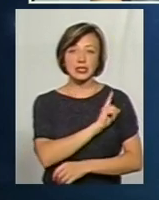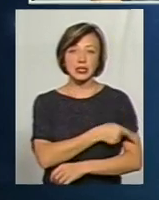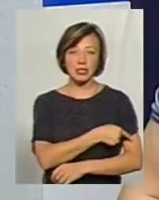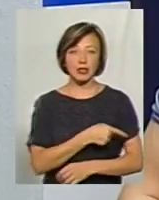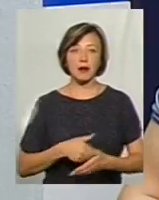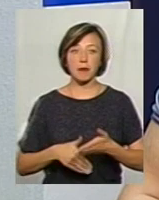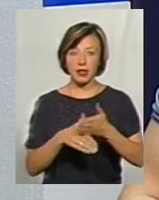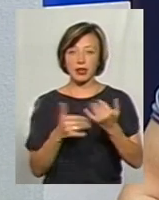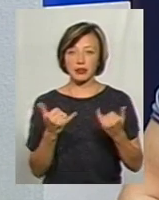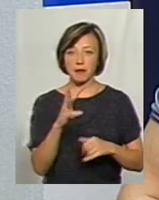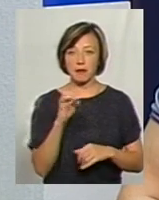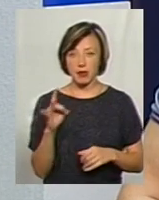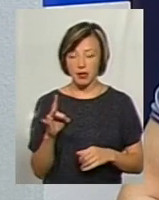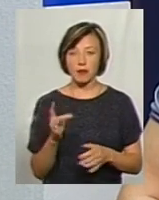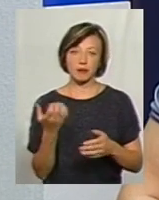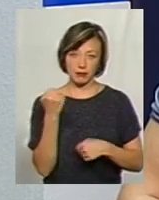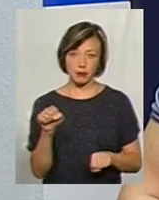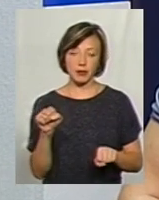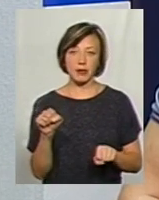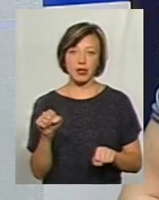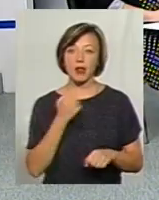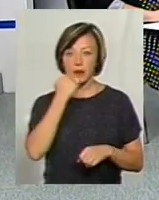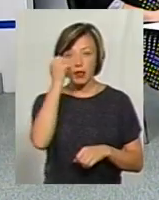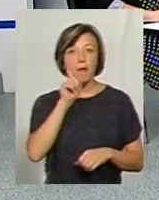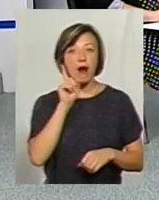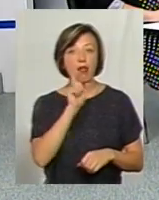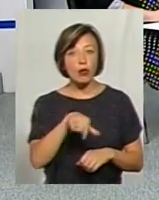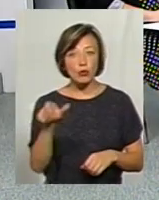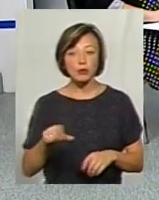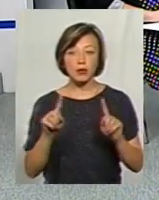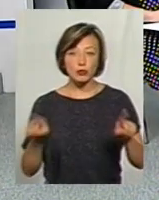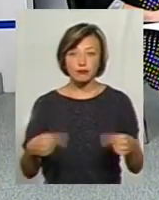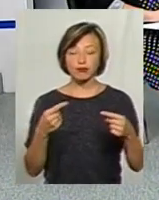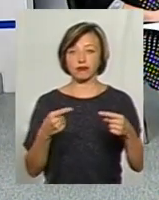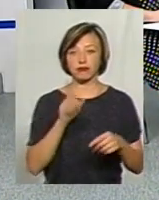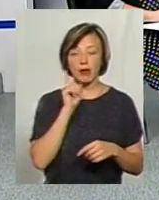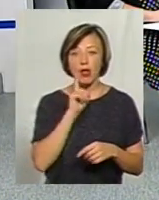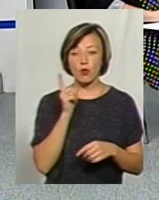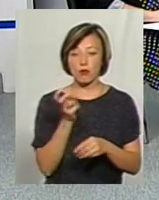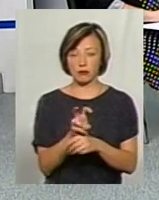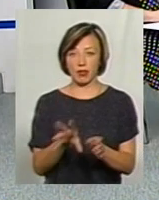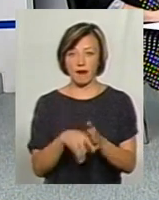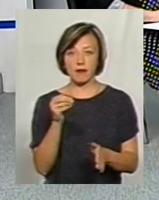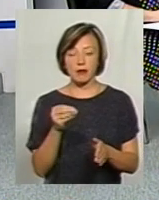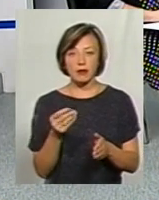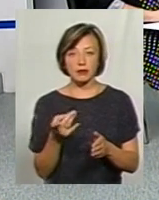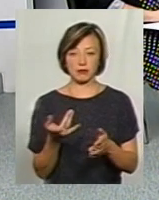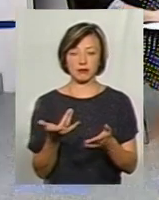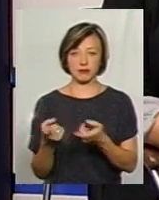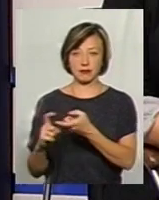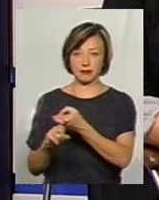поддержала нынешнего мэра, мэр одержал победу. Благодаря молодежи. Потому что подняли молодежь, молодежь подняла